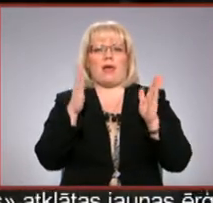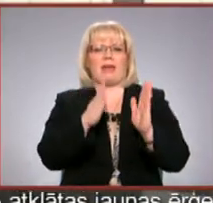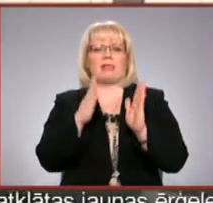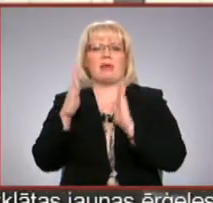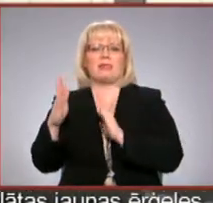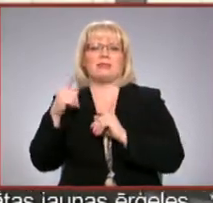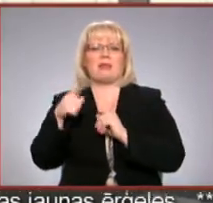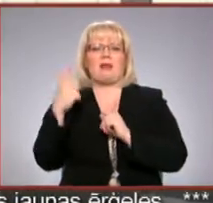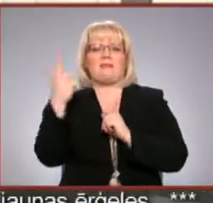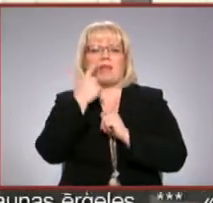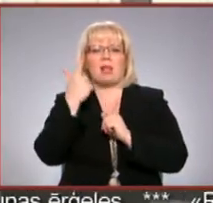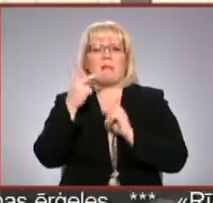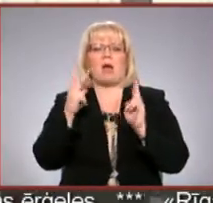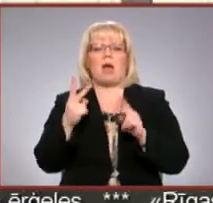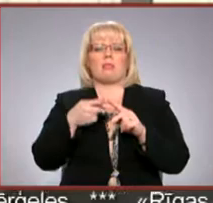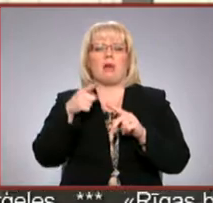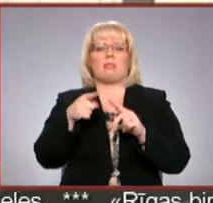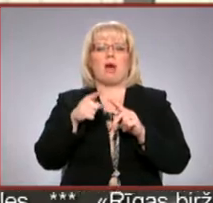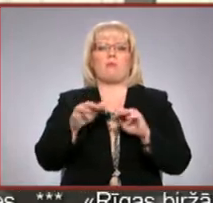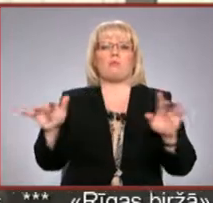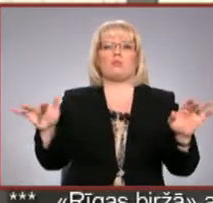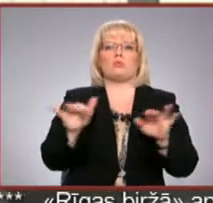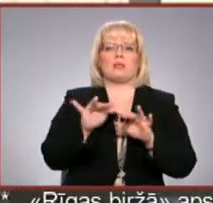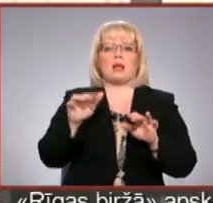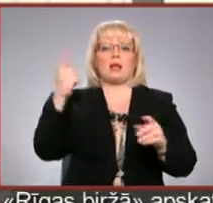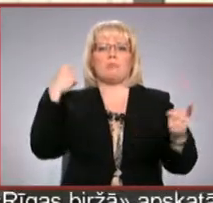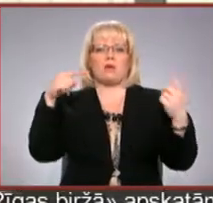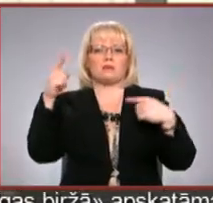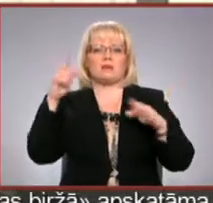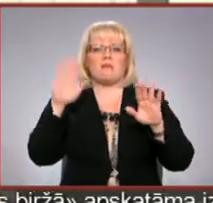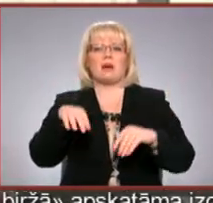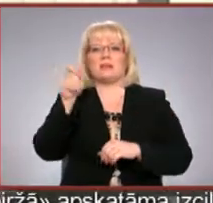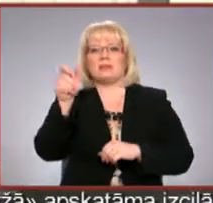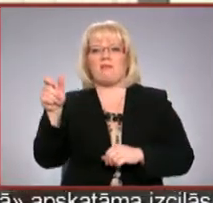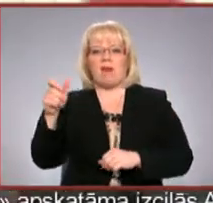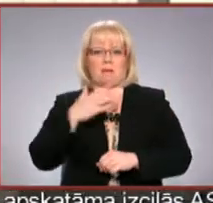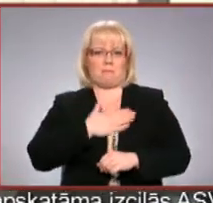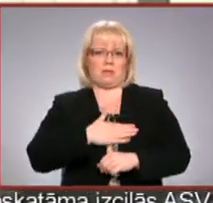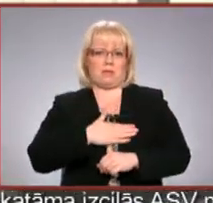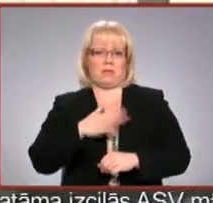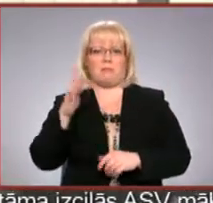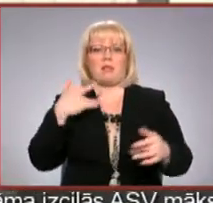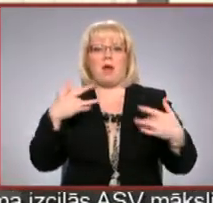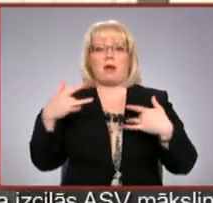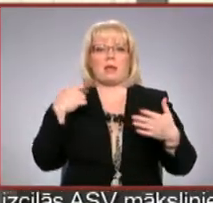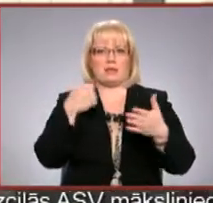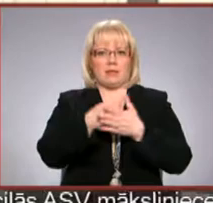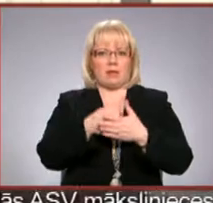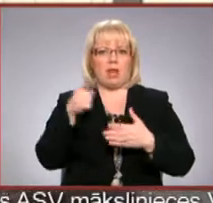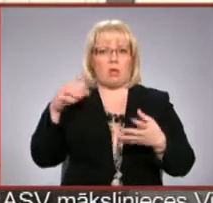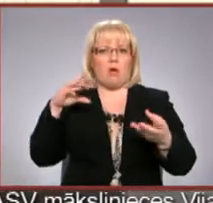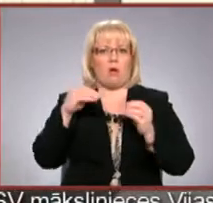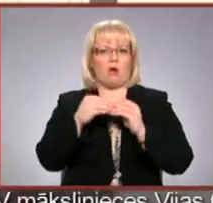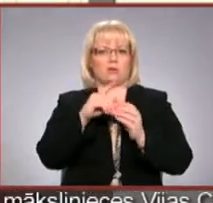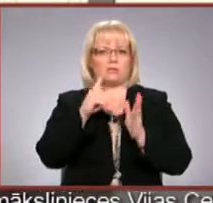filma kā tāda muzikāla improvizācija var cilvēkiem patikt. Bet aktieri tiek galā ar to konceptu?